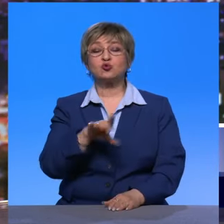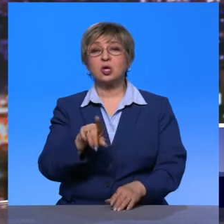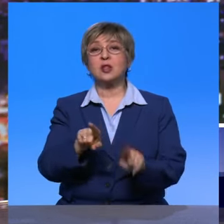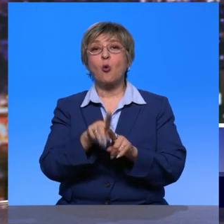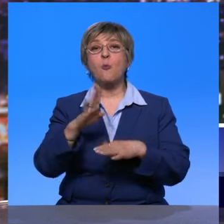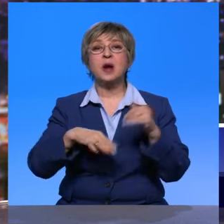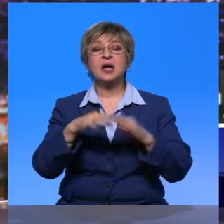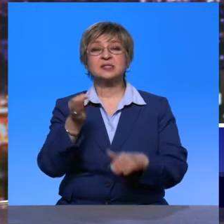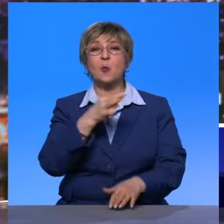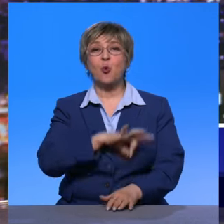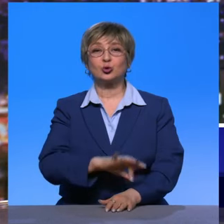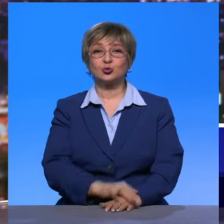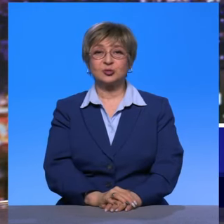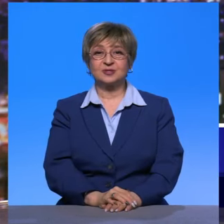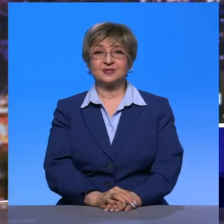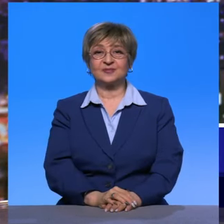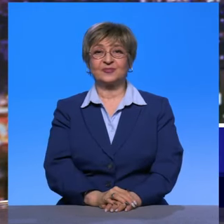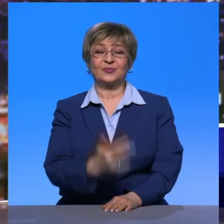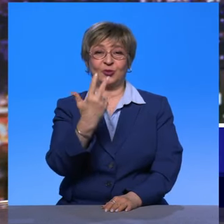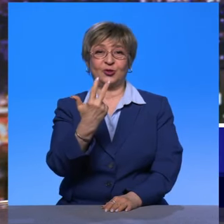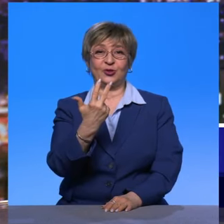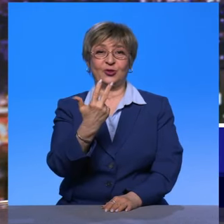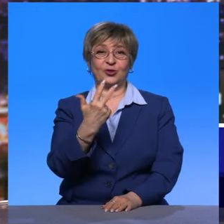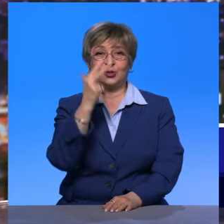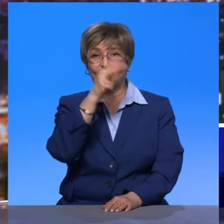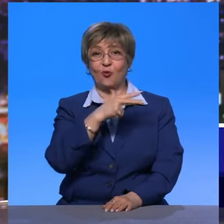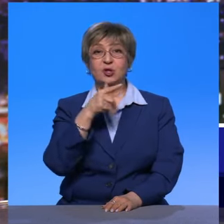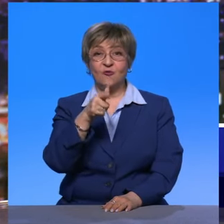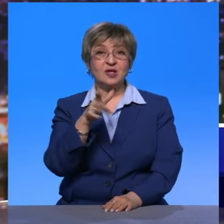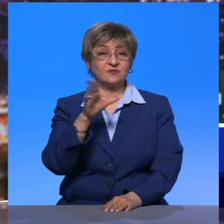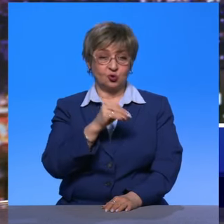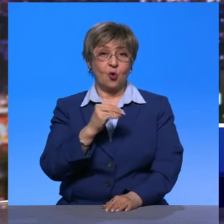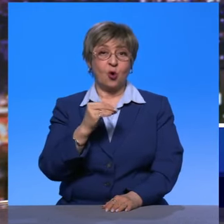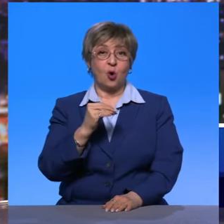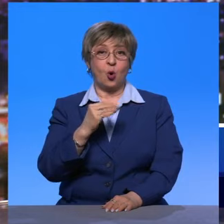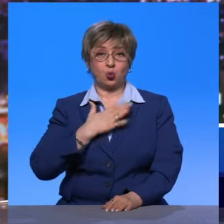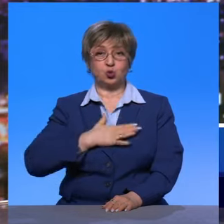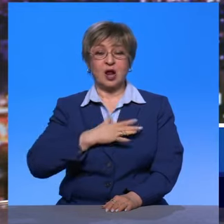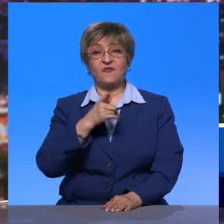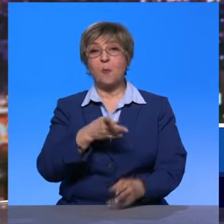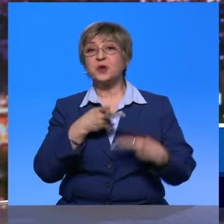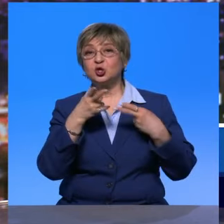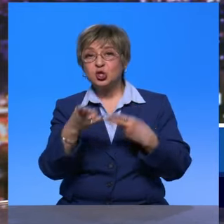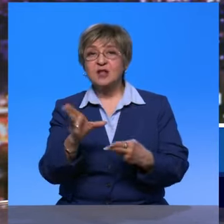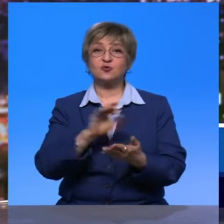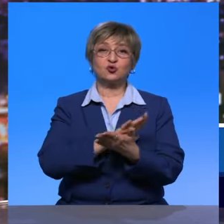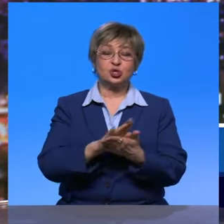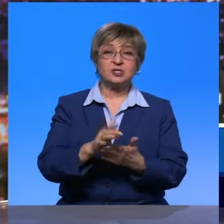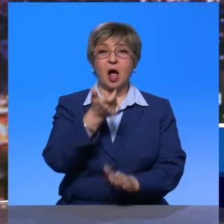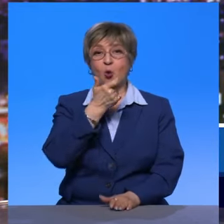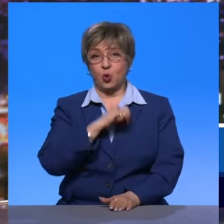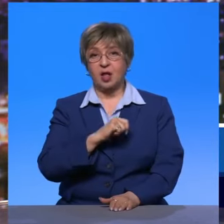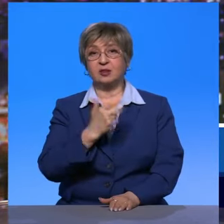пользуетесь, так скажем? Три года. И вас пока вот все по условиям устраивает. Вы приезжаете везде, все чистенько, аккуратненько,